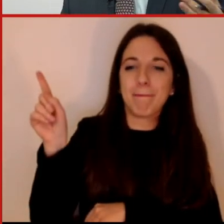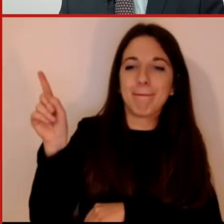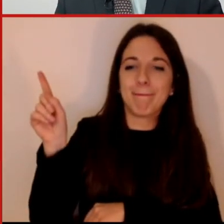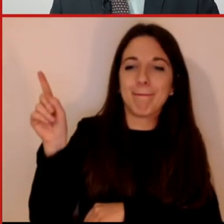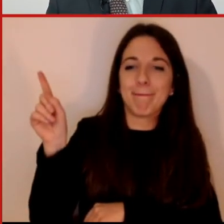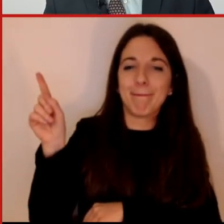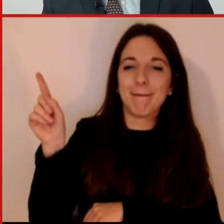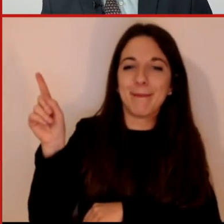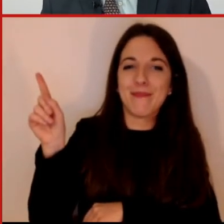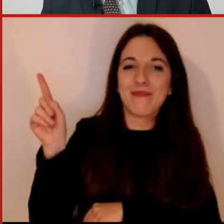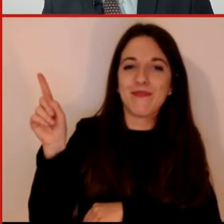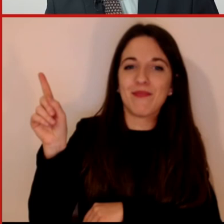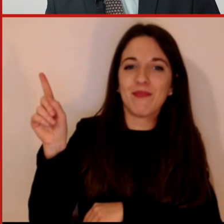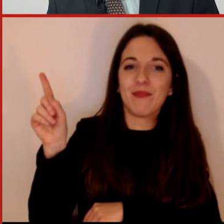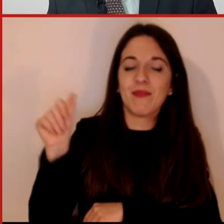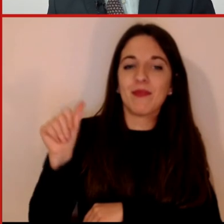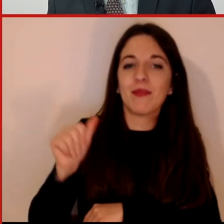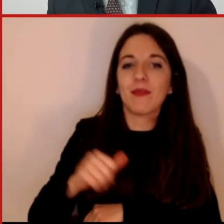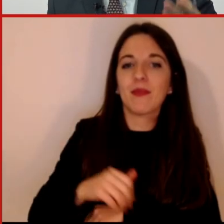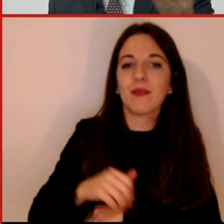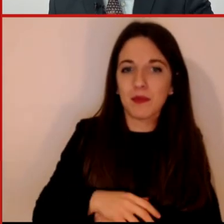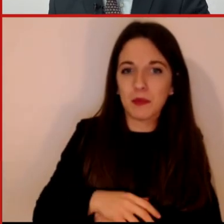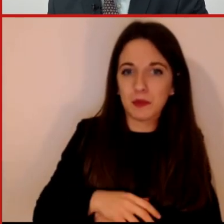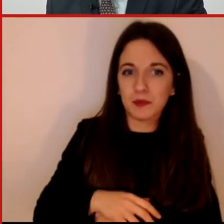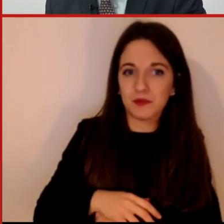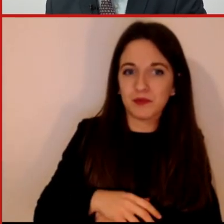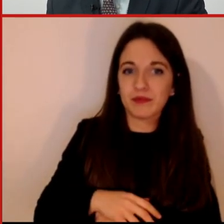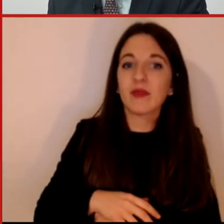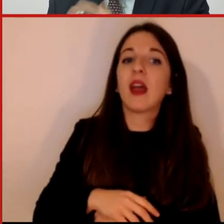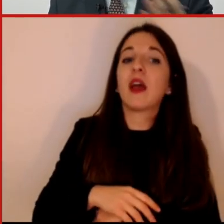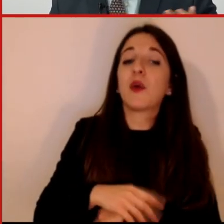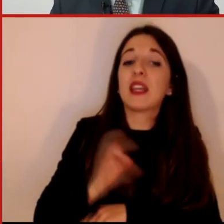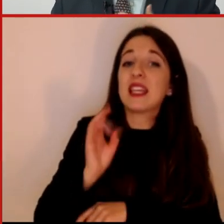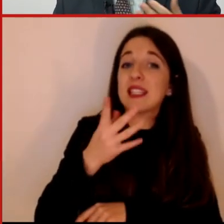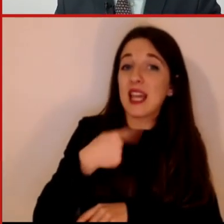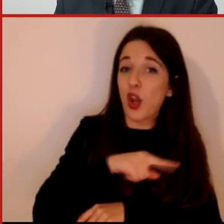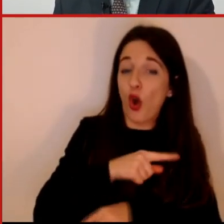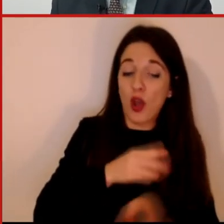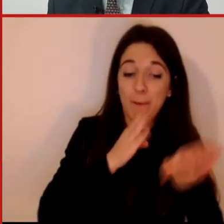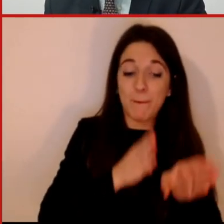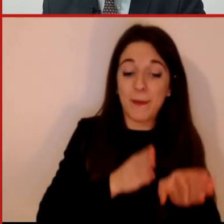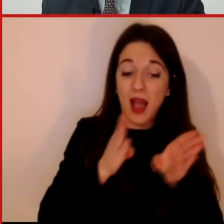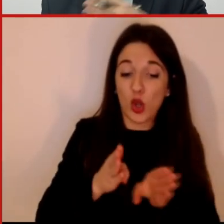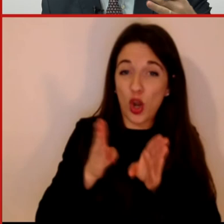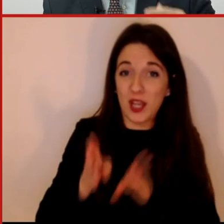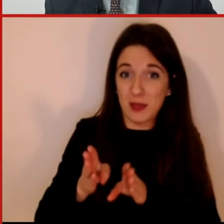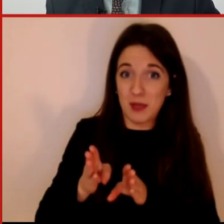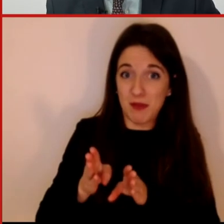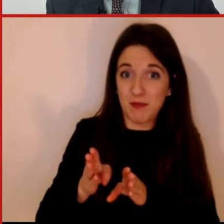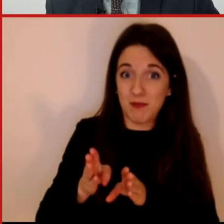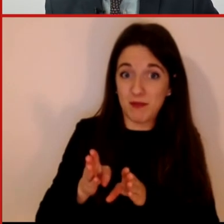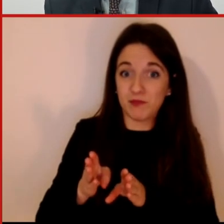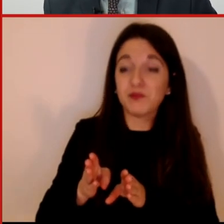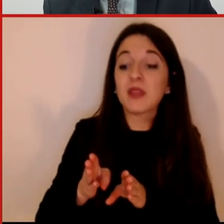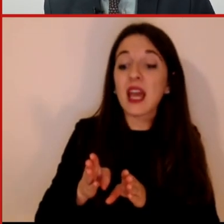inevitabilmente ad una spersonalizzazione ad esempio con riferimento alla buona impressione che si può dare nel richiedere un mutuo in banca